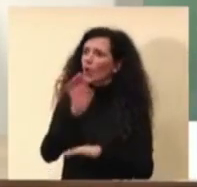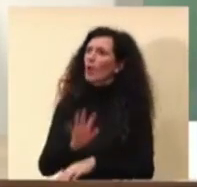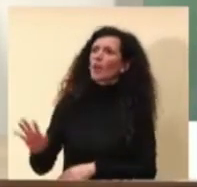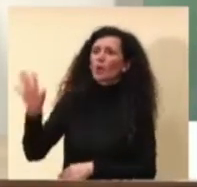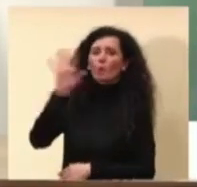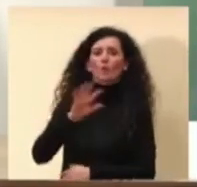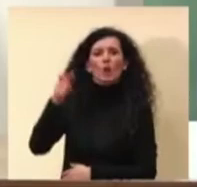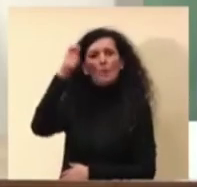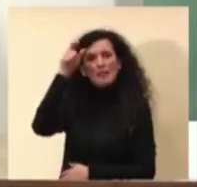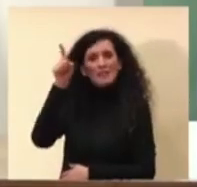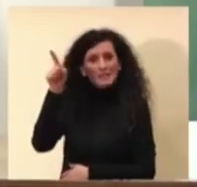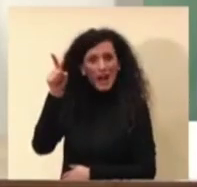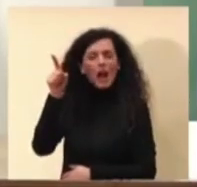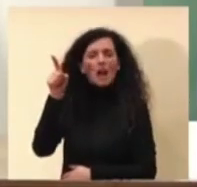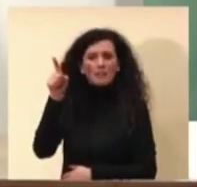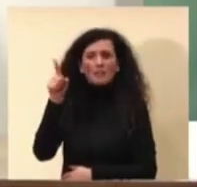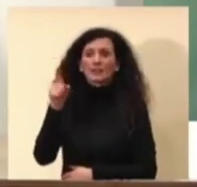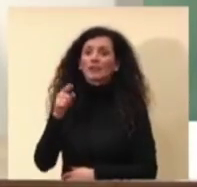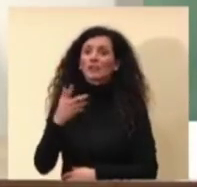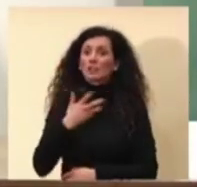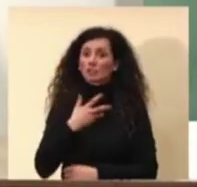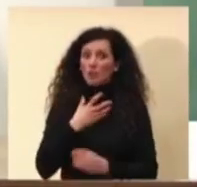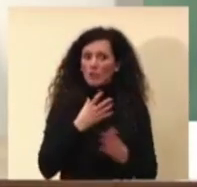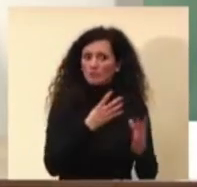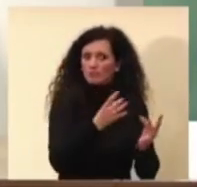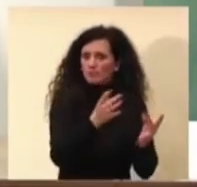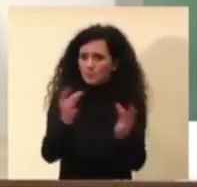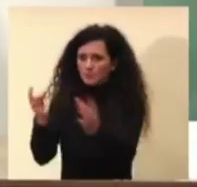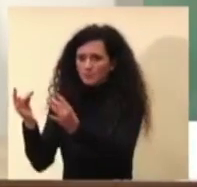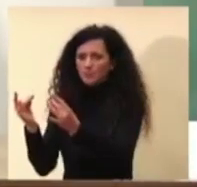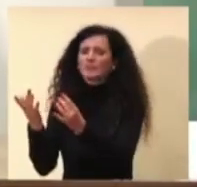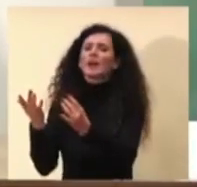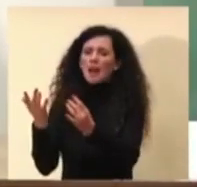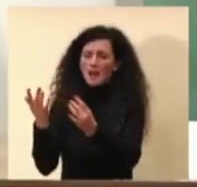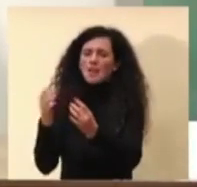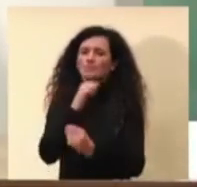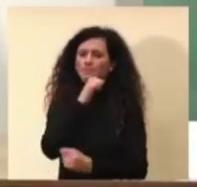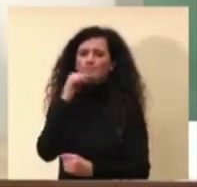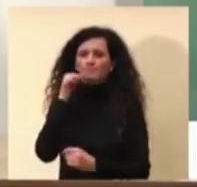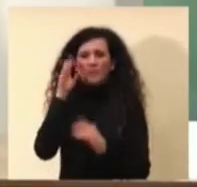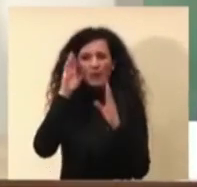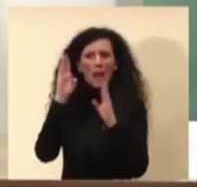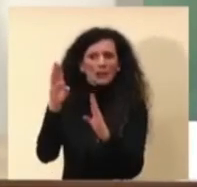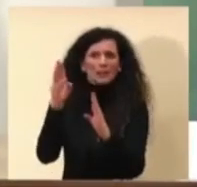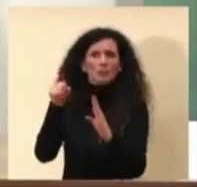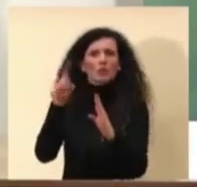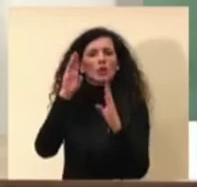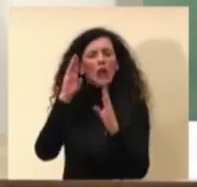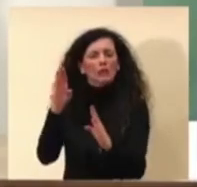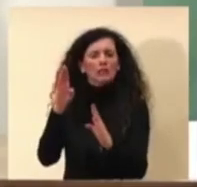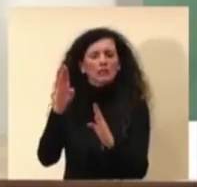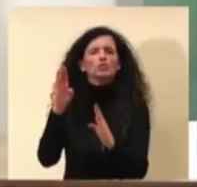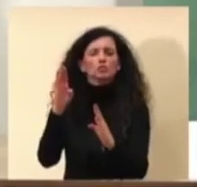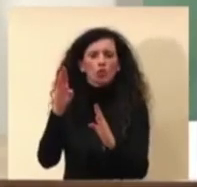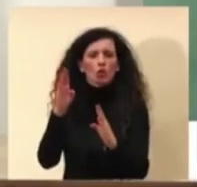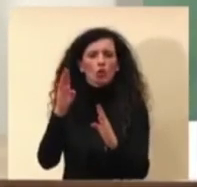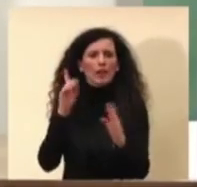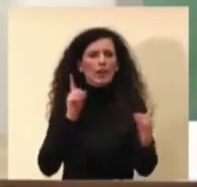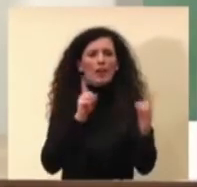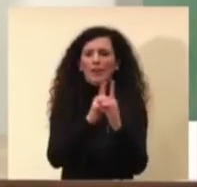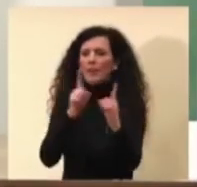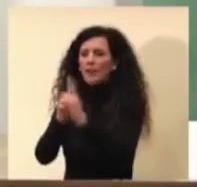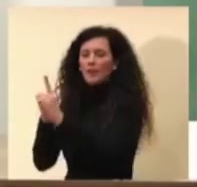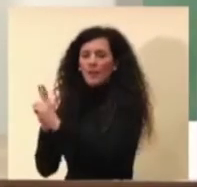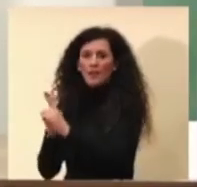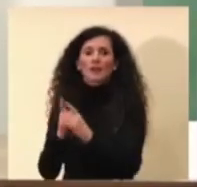maggiore trasmissibilità richiede una maggiore attenzione nel limitare le interazioni. Nel rallentare, se il virus